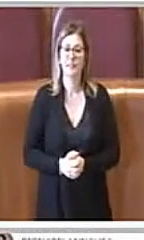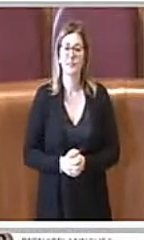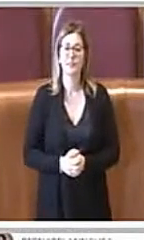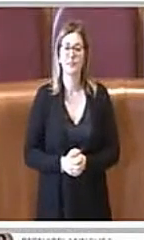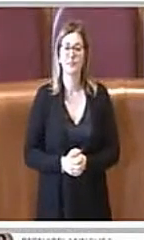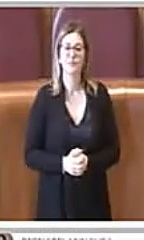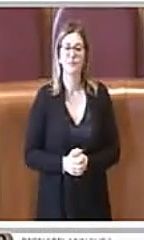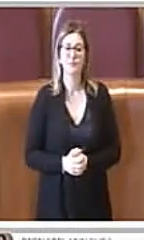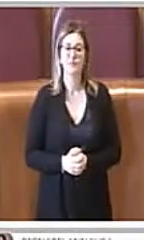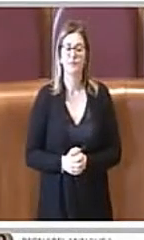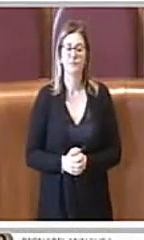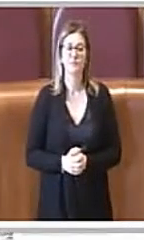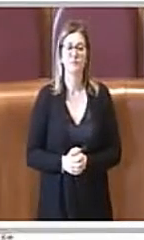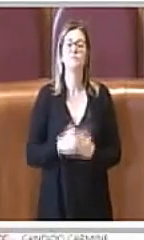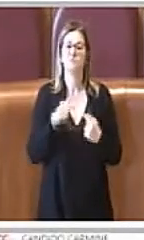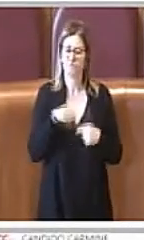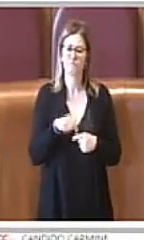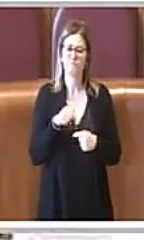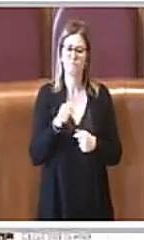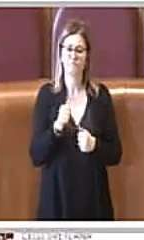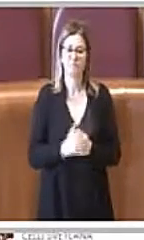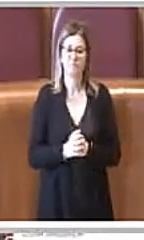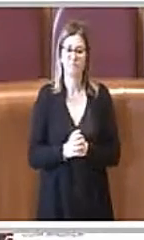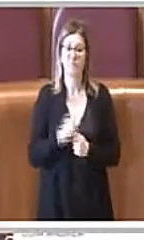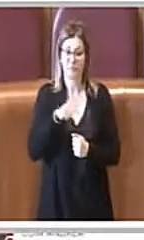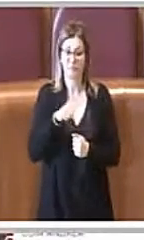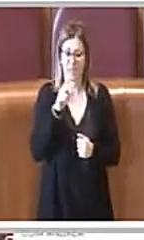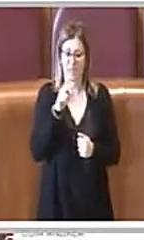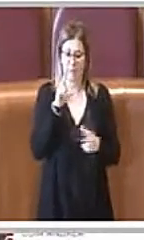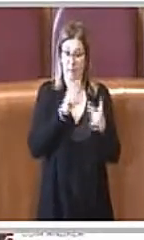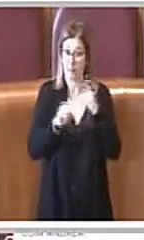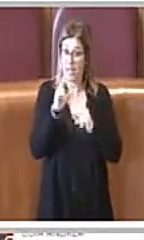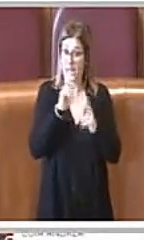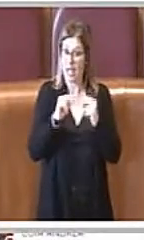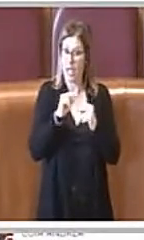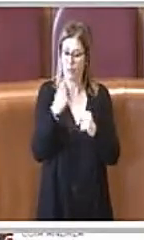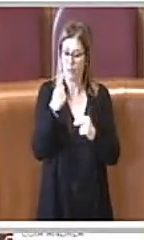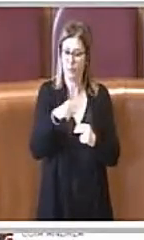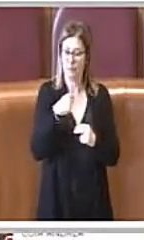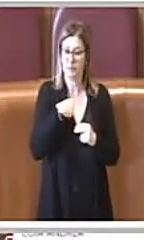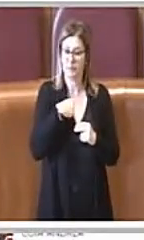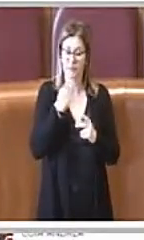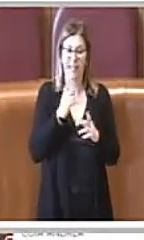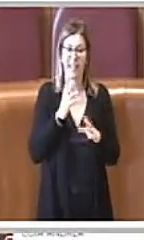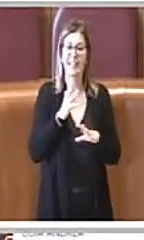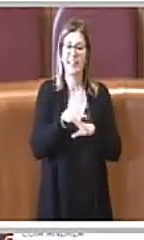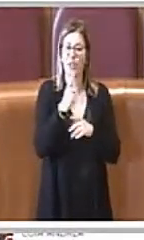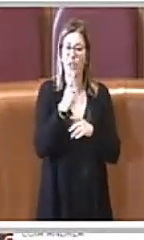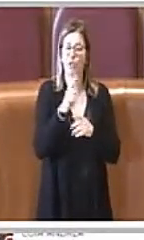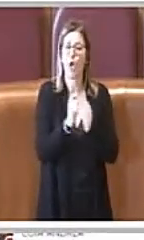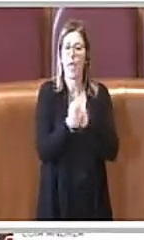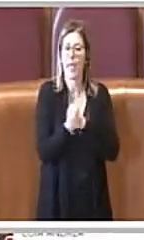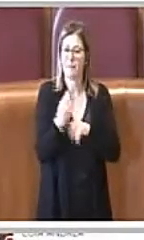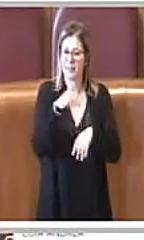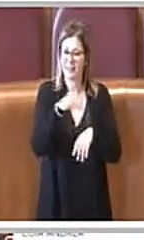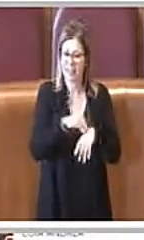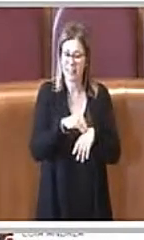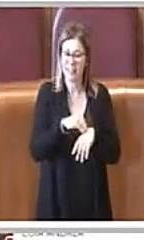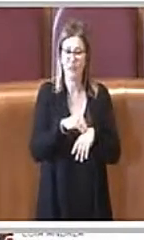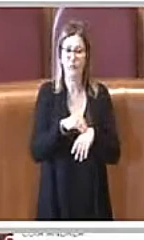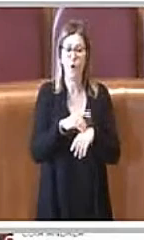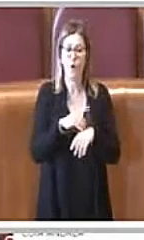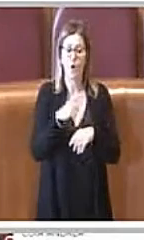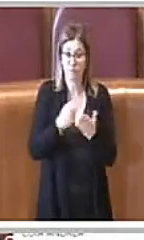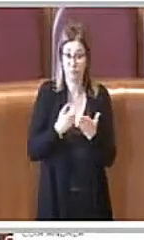Entriamo un attimo nel merito dell'intervento emendativo che è stato